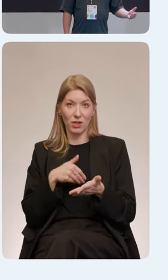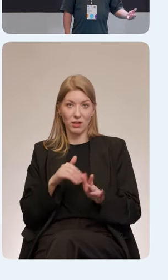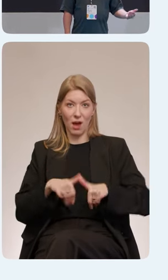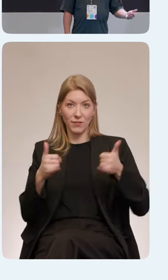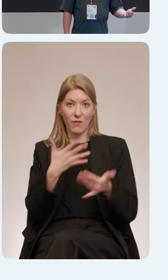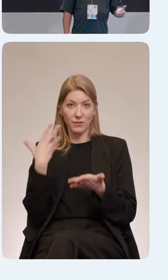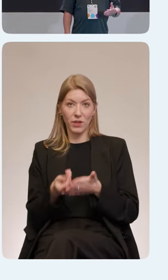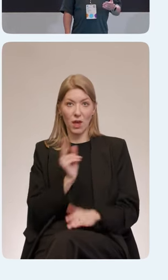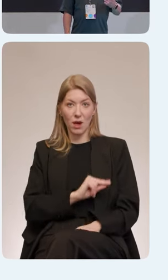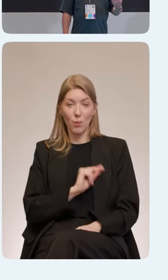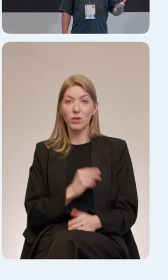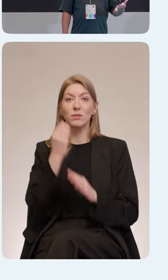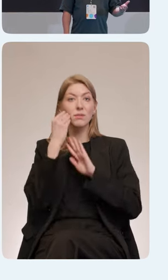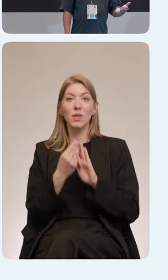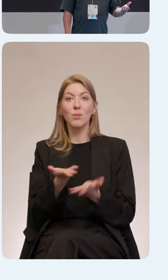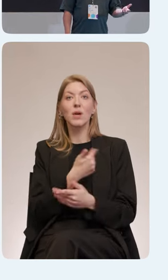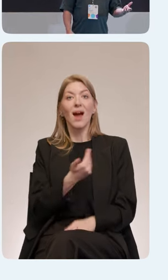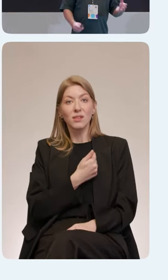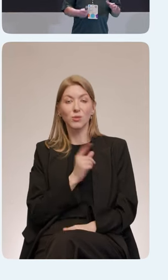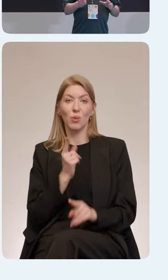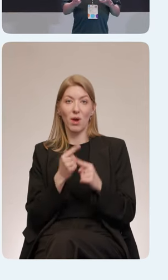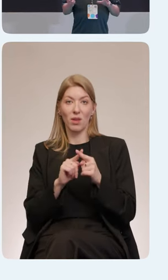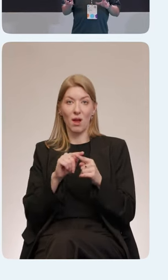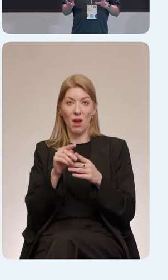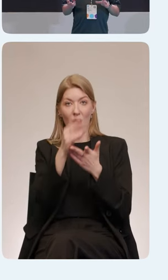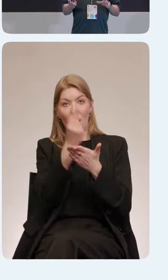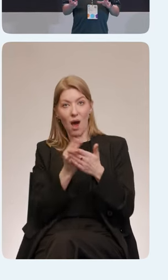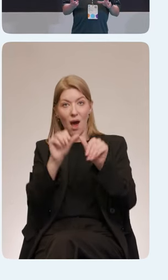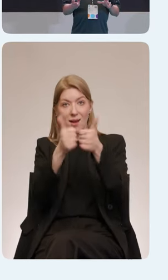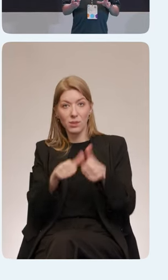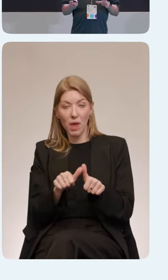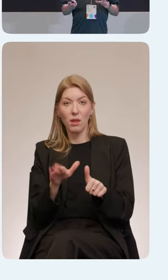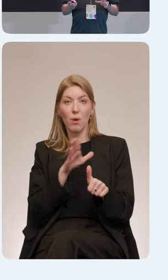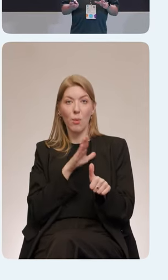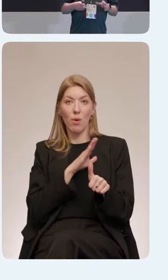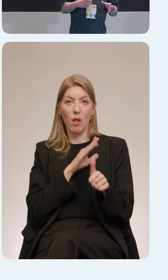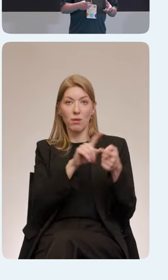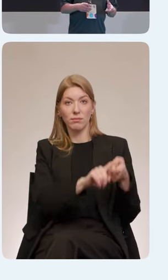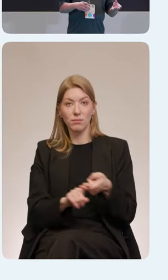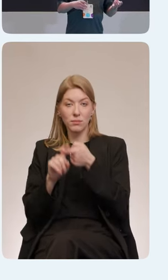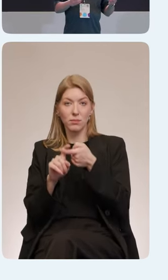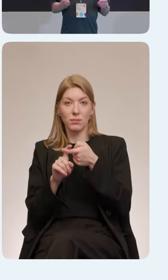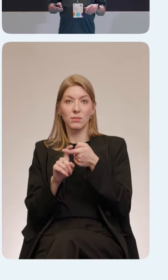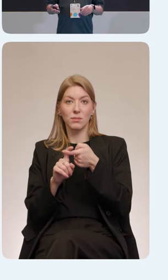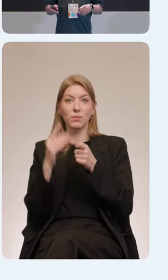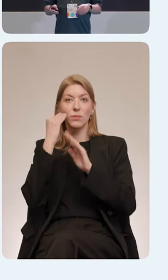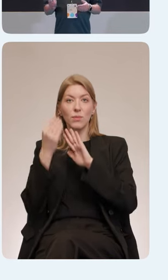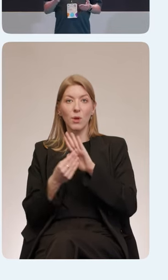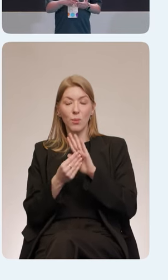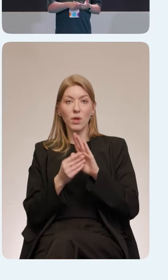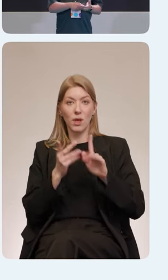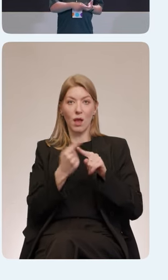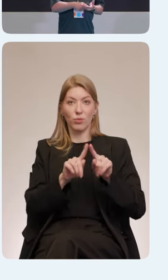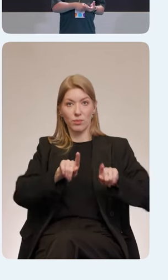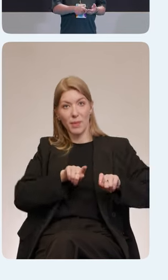мы хотим, чтобы разметка находилась в фигме и лежала где-то рядом с файлами рабочими. То есть мы передаем в разработчику,